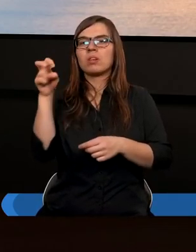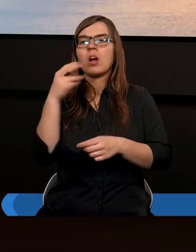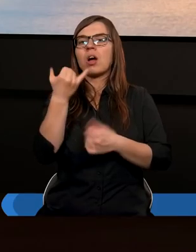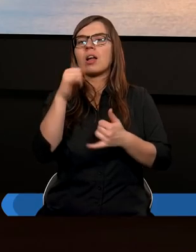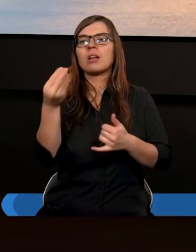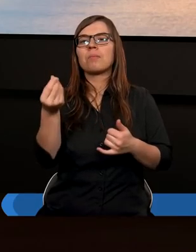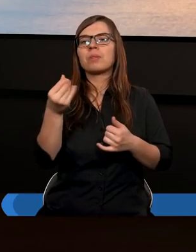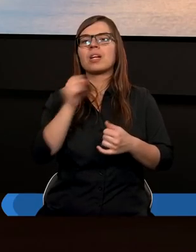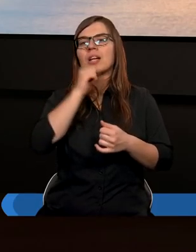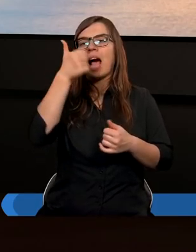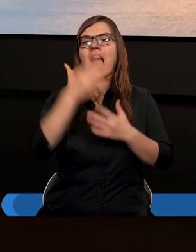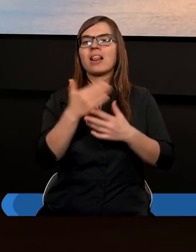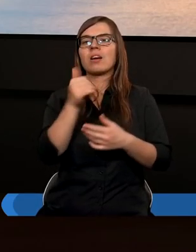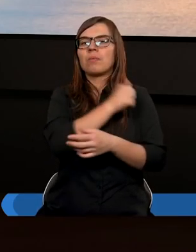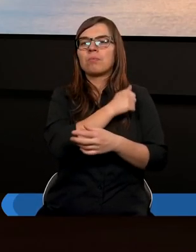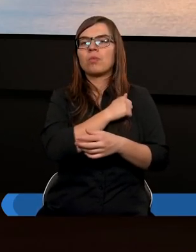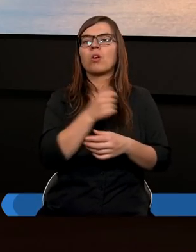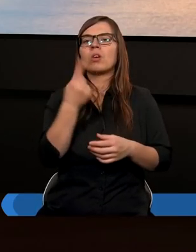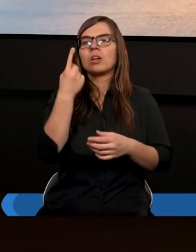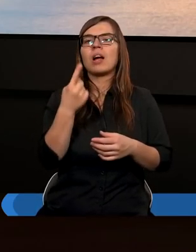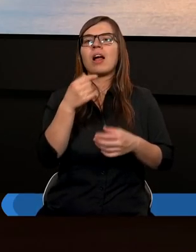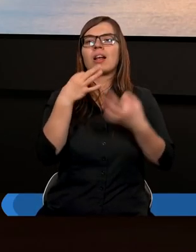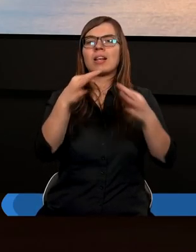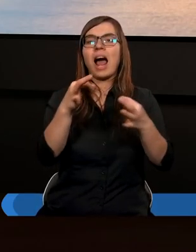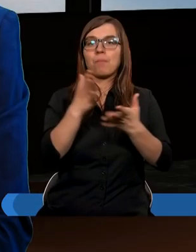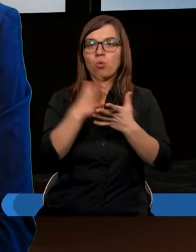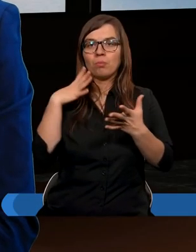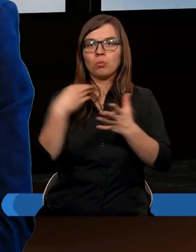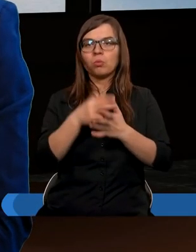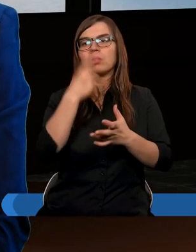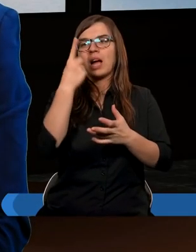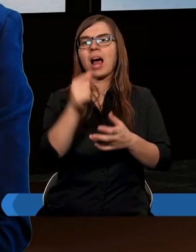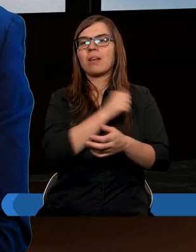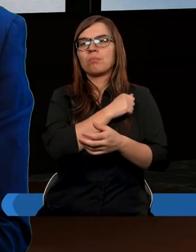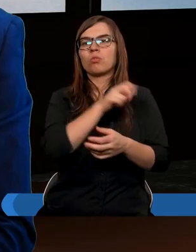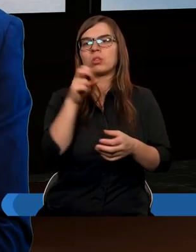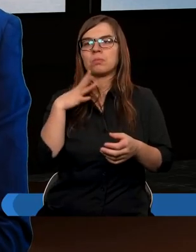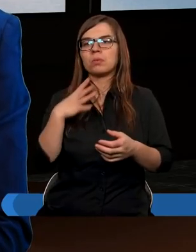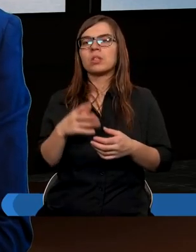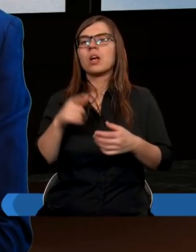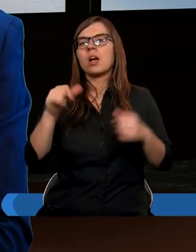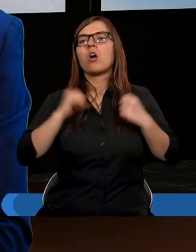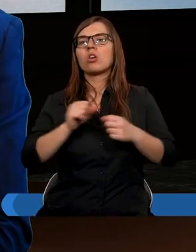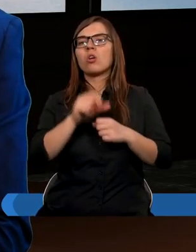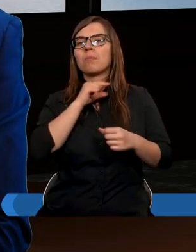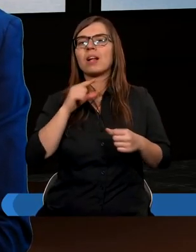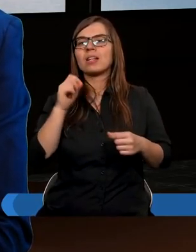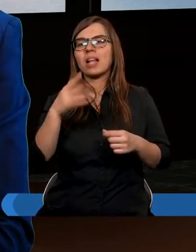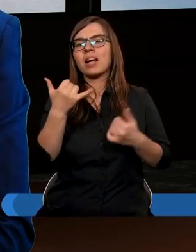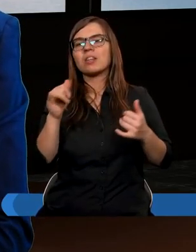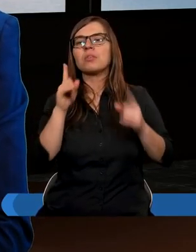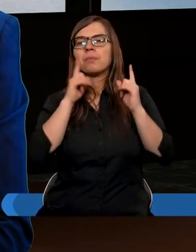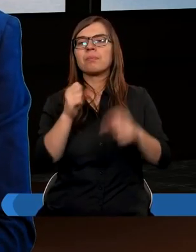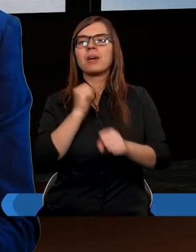pieniędzy. Raz w życiu pożyczyłem, jak pierwszy samochód kupowałem. Ja uważam, że oczekując od pastora takiej solidnej,